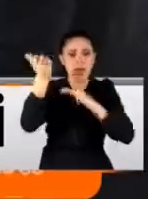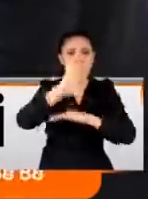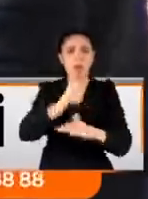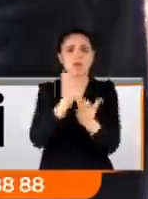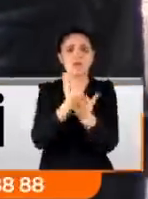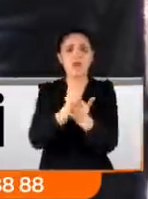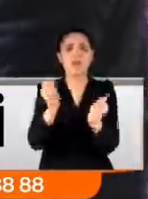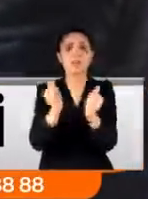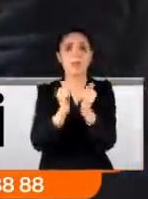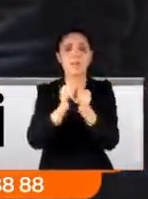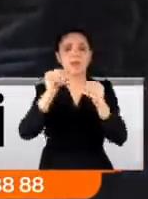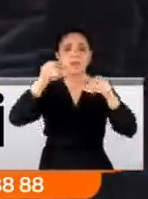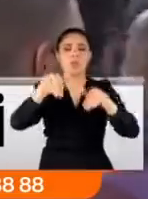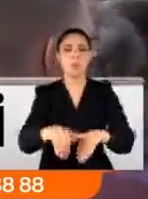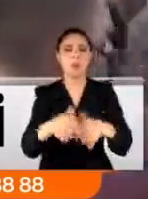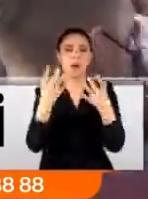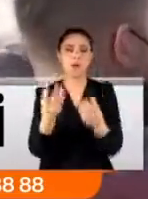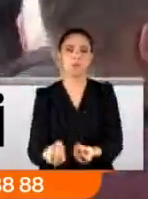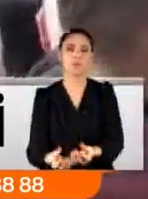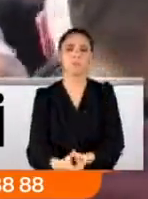cenazeler yan yana toprağa verildi.